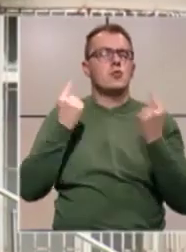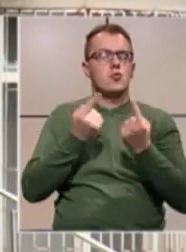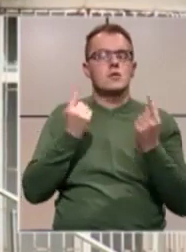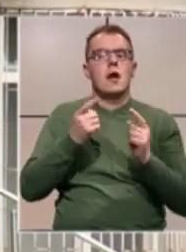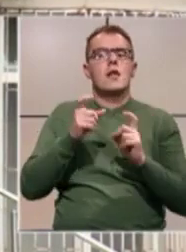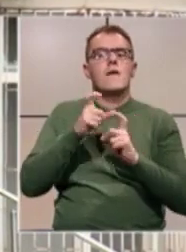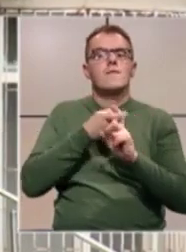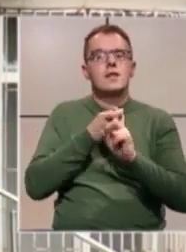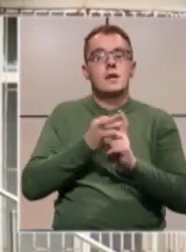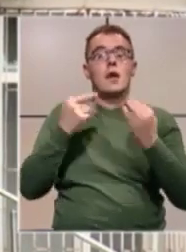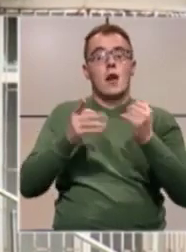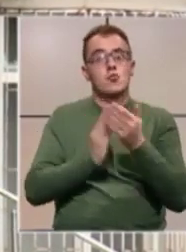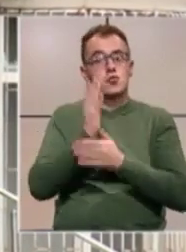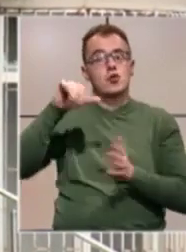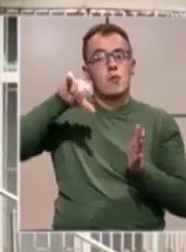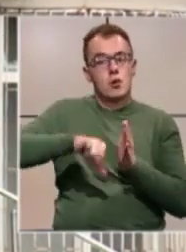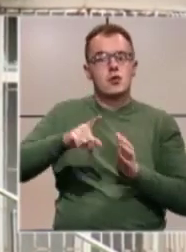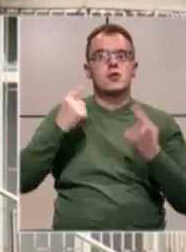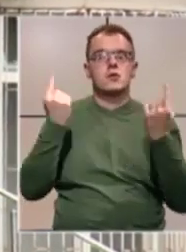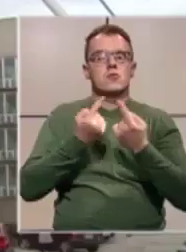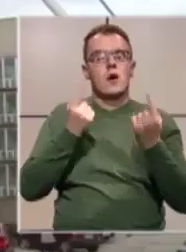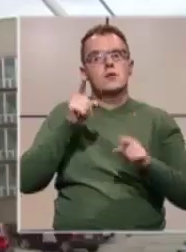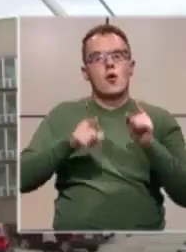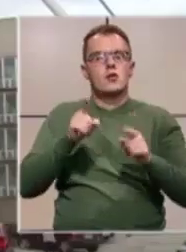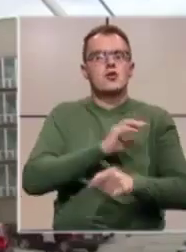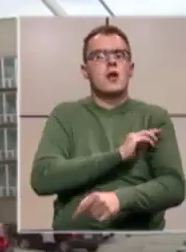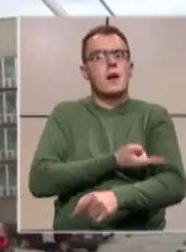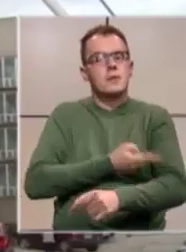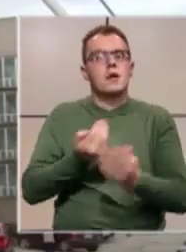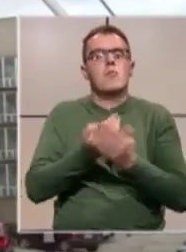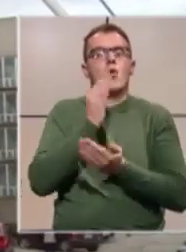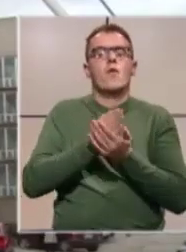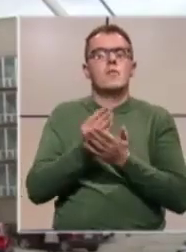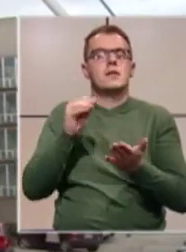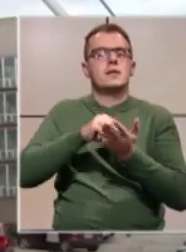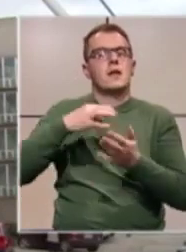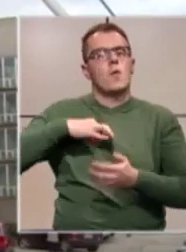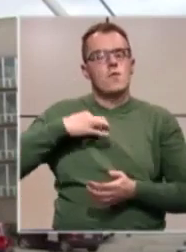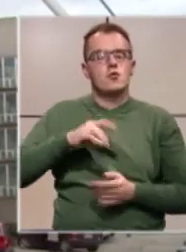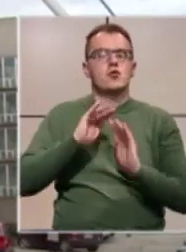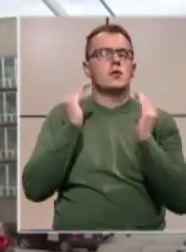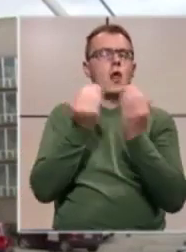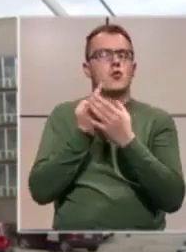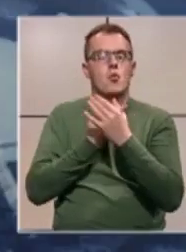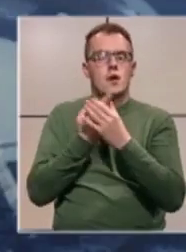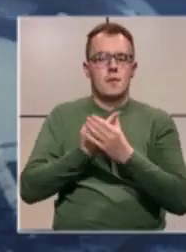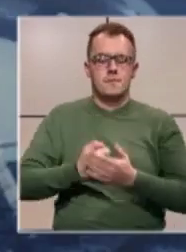fizijatrije, ali će u slučaju pogoršanja situacije određeni kapaciteti ponovo biti stavljene u funkciju izolatorija.